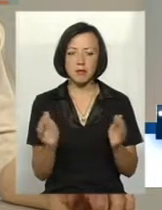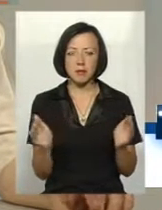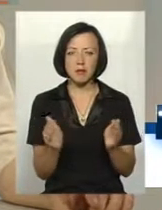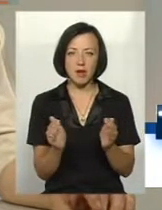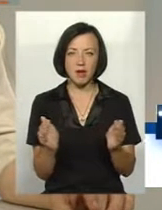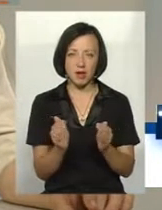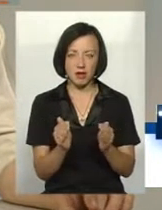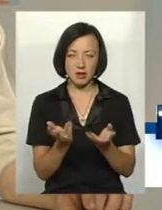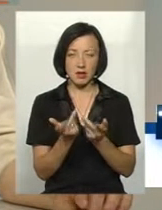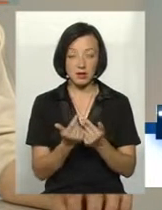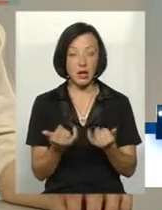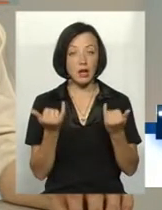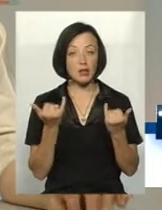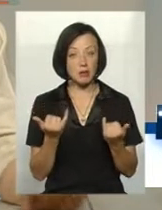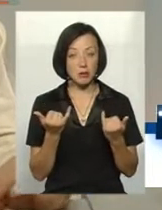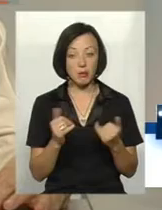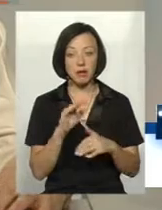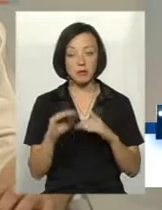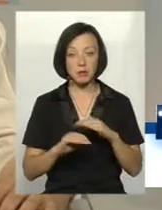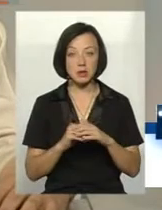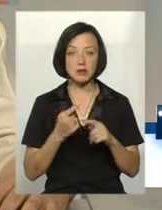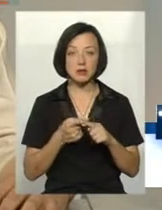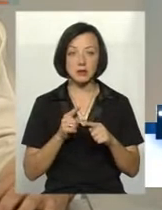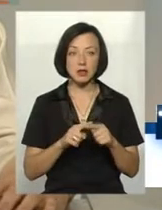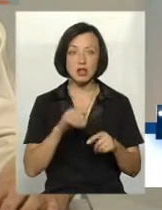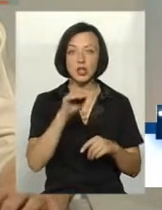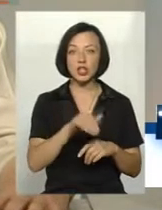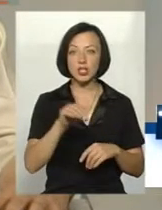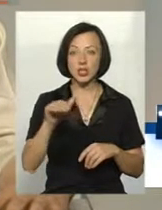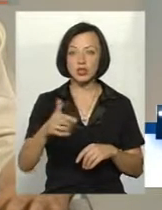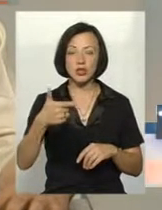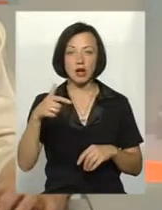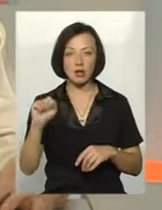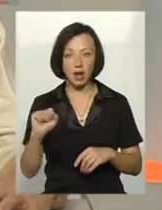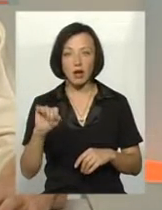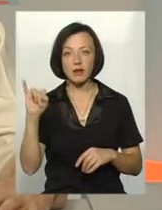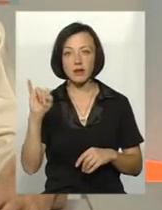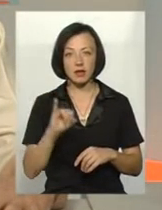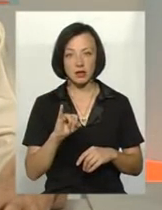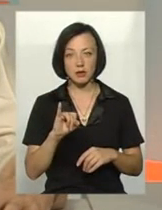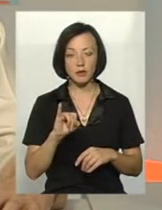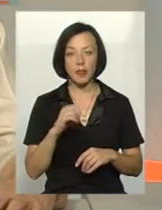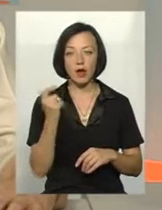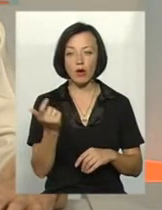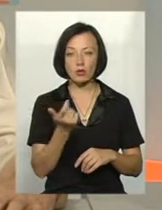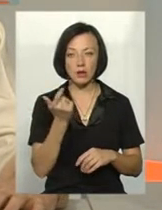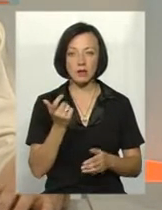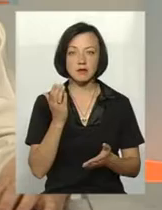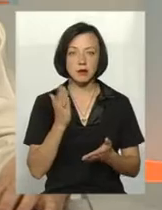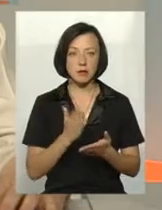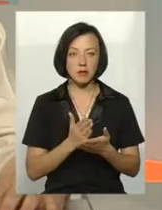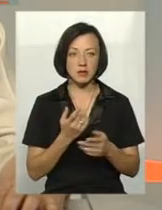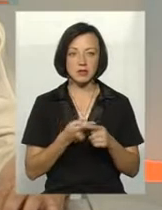кількостей а тепер під цими культурами знаходяться тисячі гектарів і це господарство має